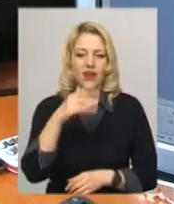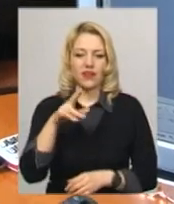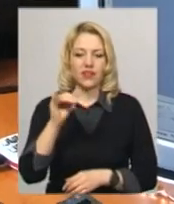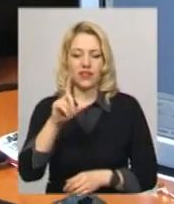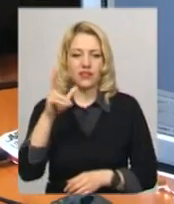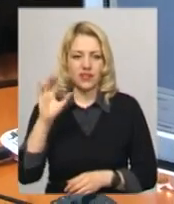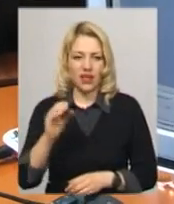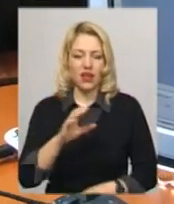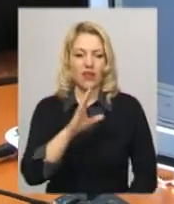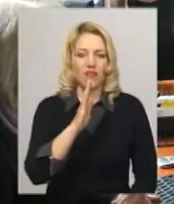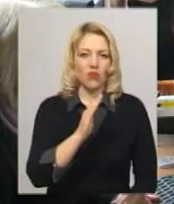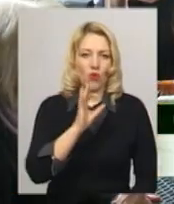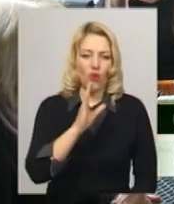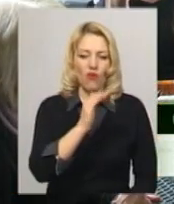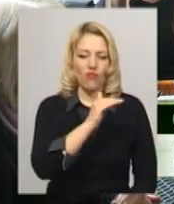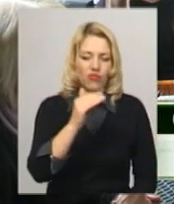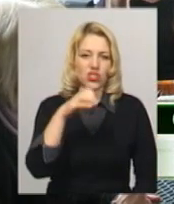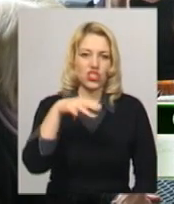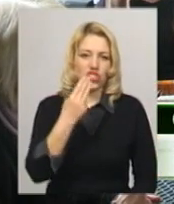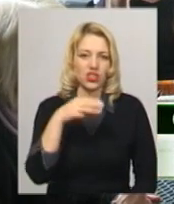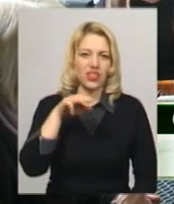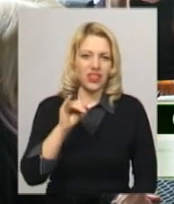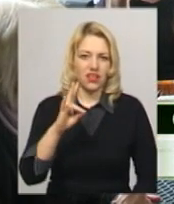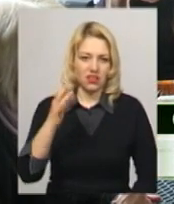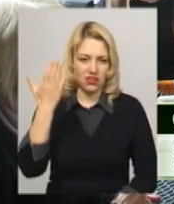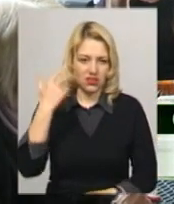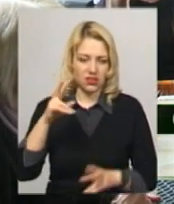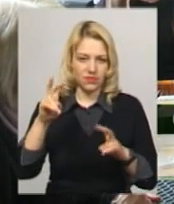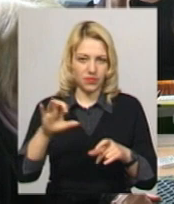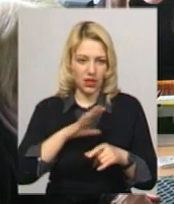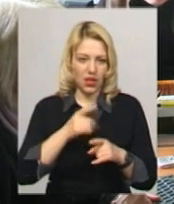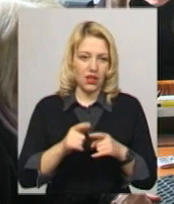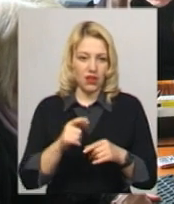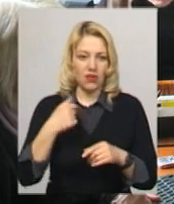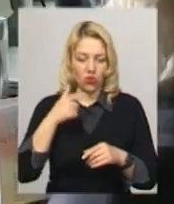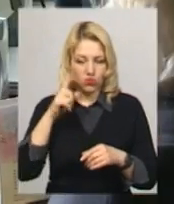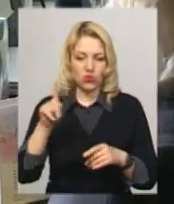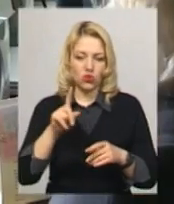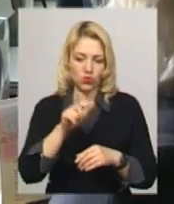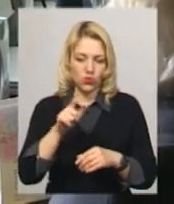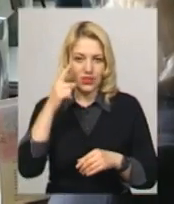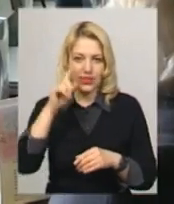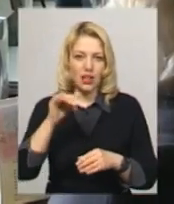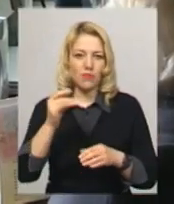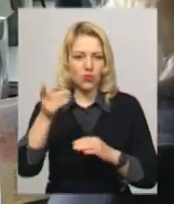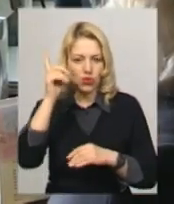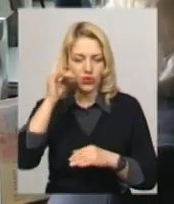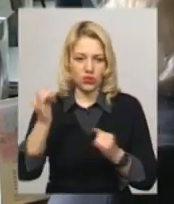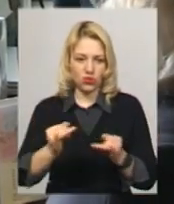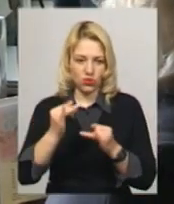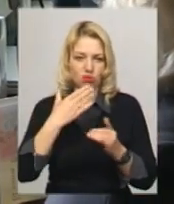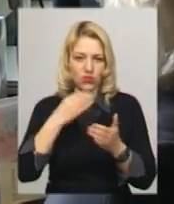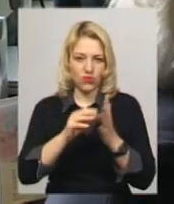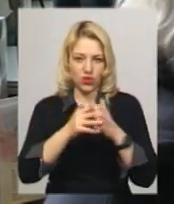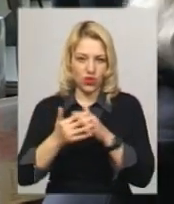Фельштинський рим. Ми хочемо, щоб жителі нашого району знали про історію своїх населених пунктів. Оповідання на основі історичних фактів